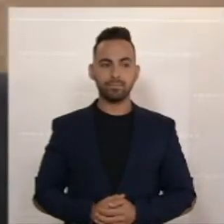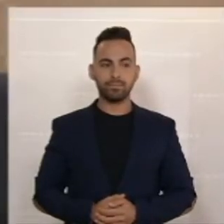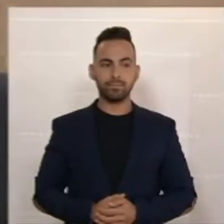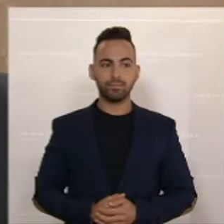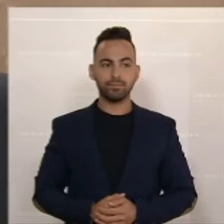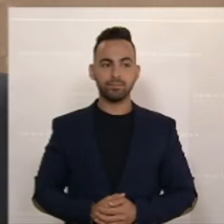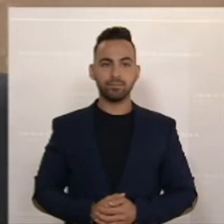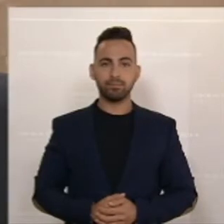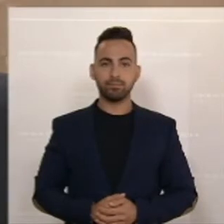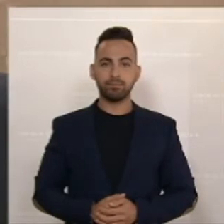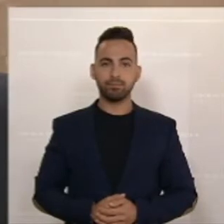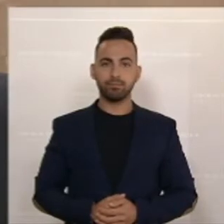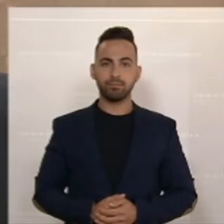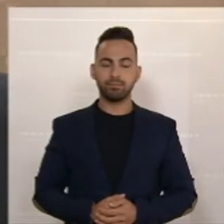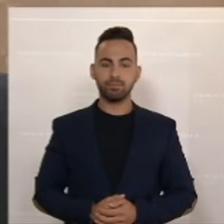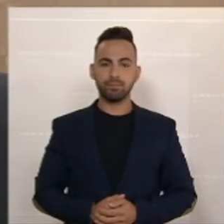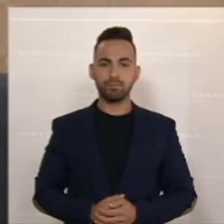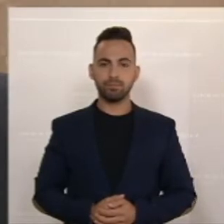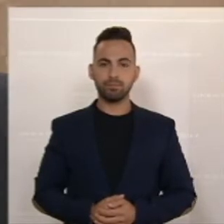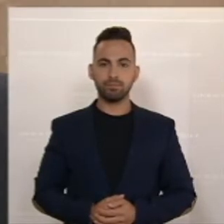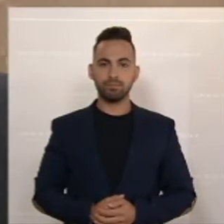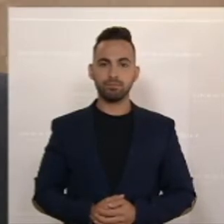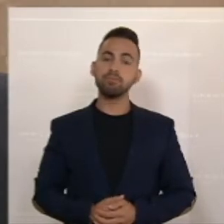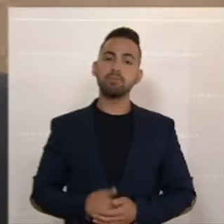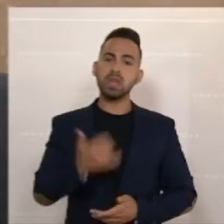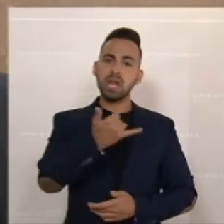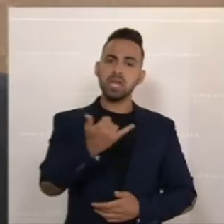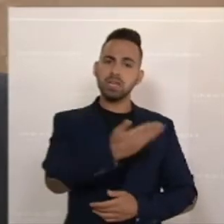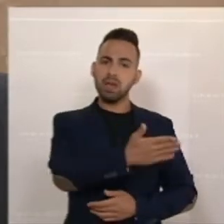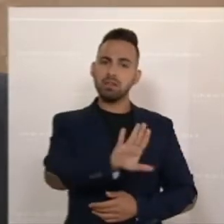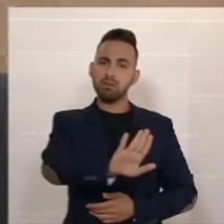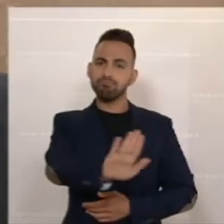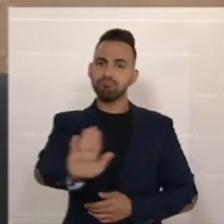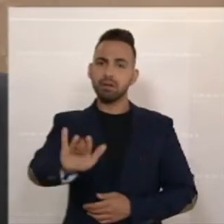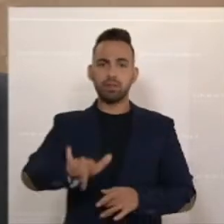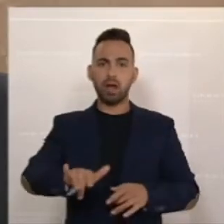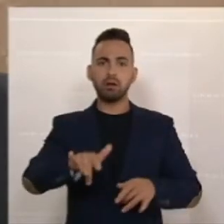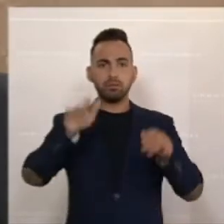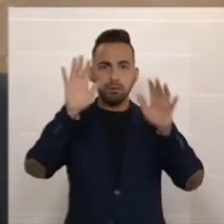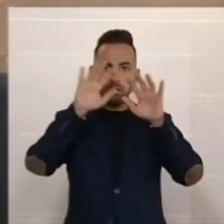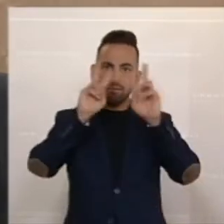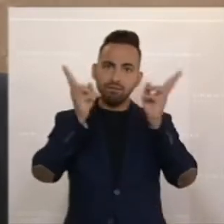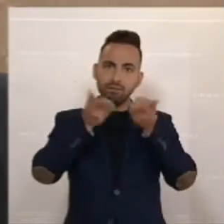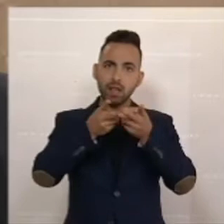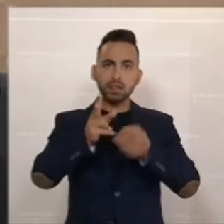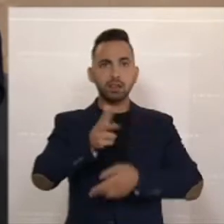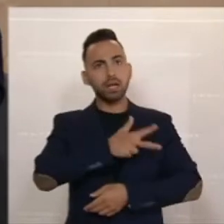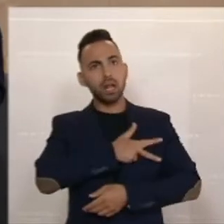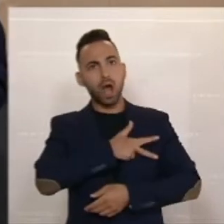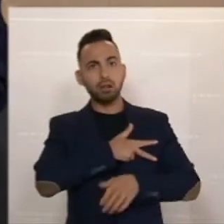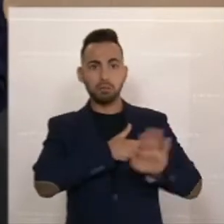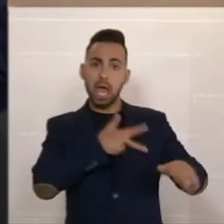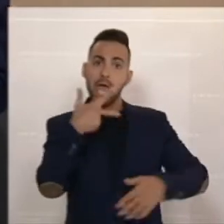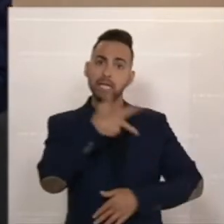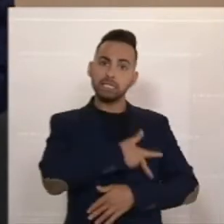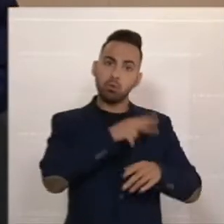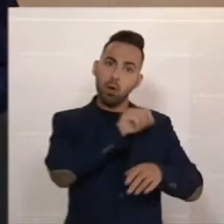Und es dürfte ja jeder in offensichtlich seiner Wirklichkeit leben. Also es gibt die SPÖ-Wirklichkeit und es gibt die reale Wirklichkeit.